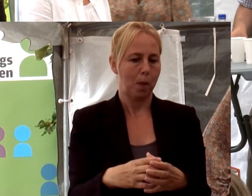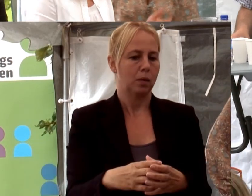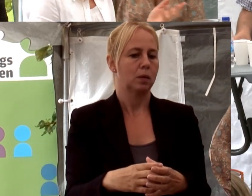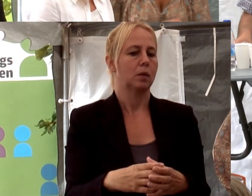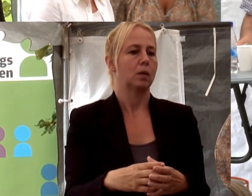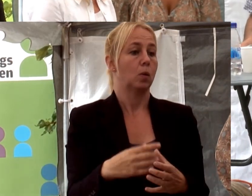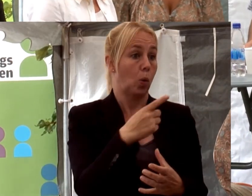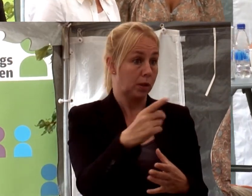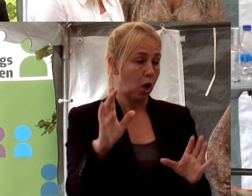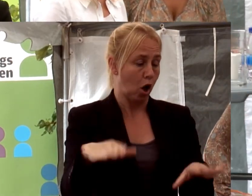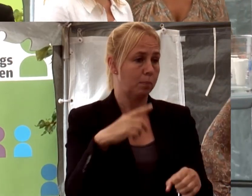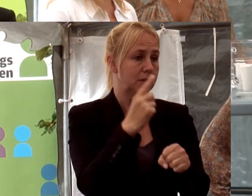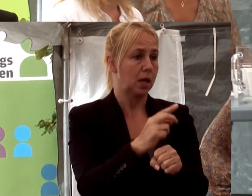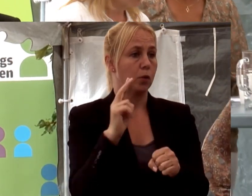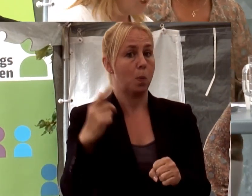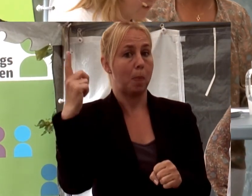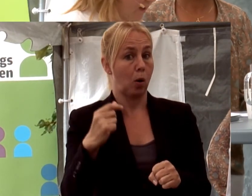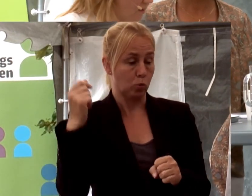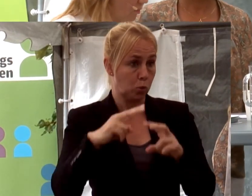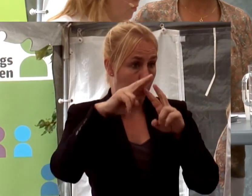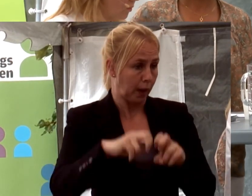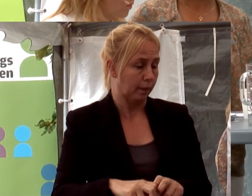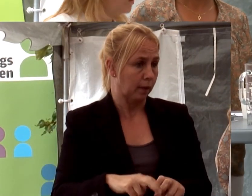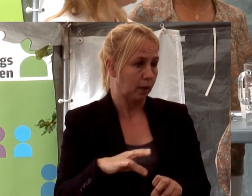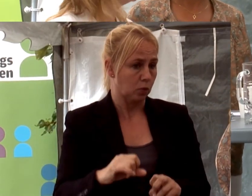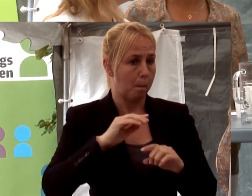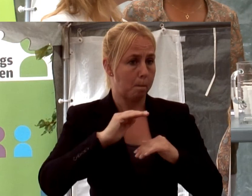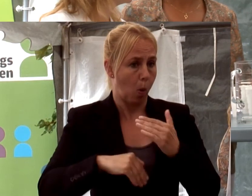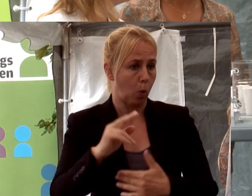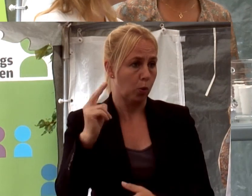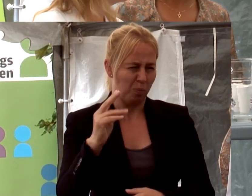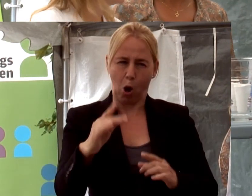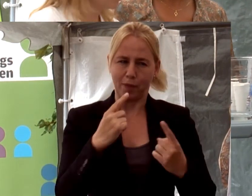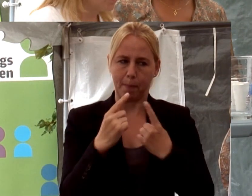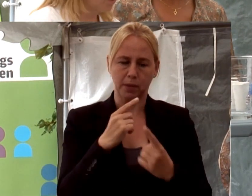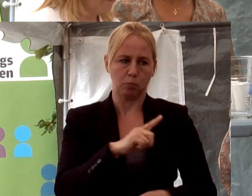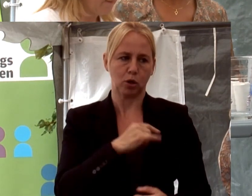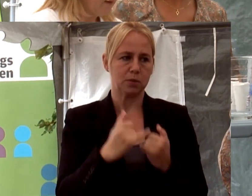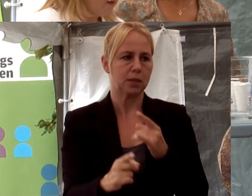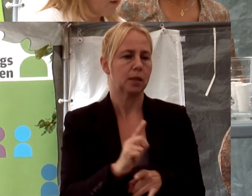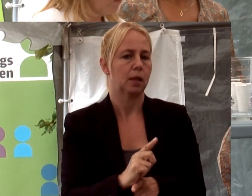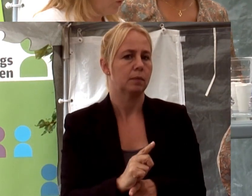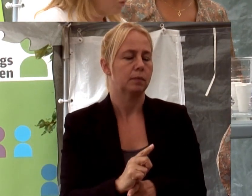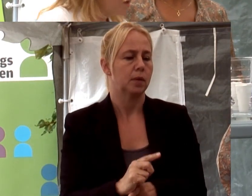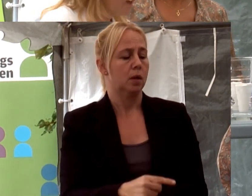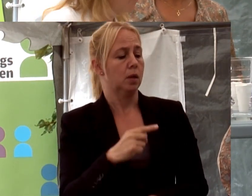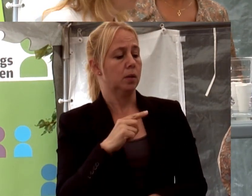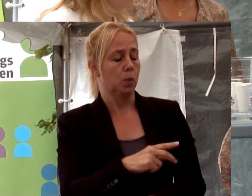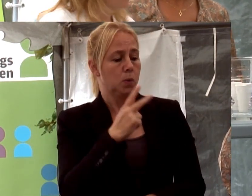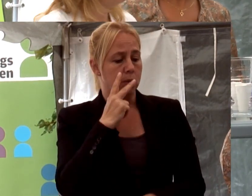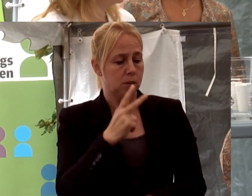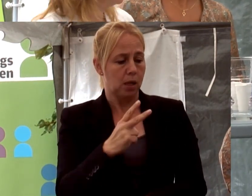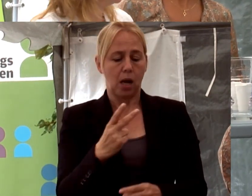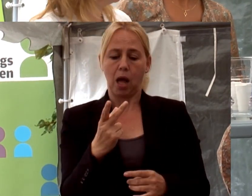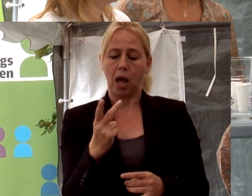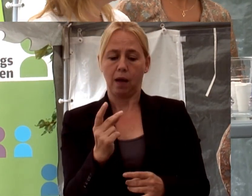Och det är ni som har beställt den här pågående pensionsåldersutredningen som har debatterats en del på sistone. Du ser ju